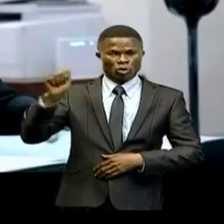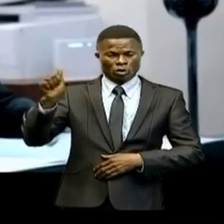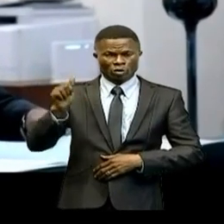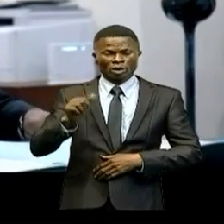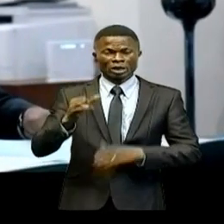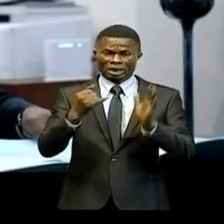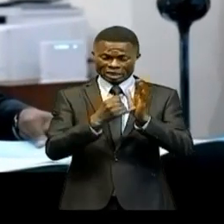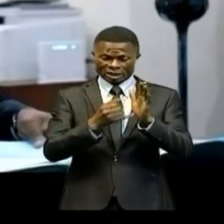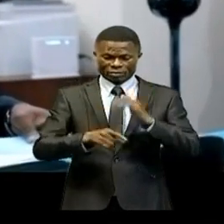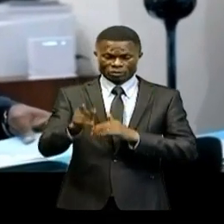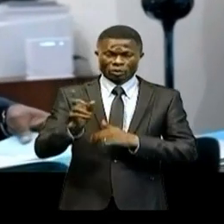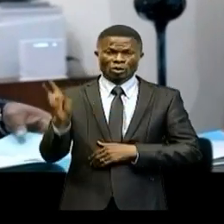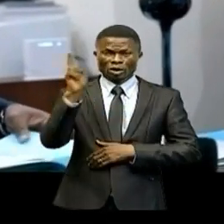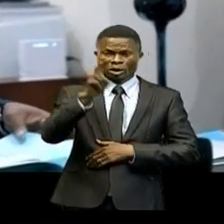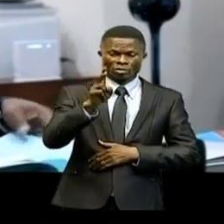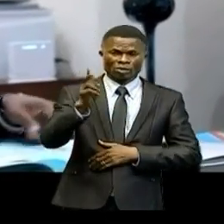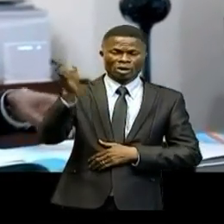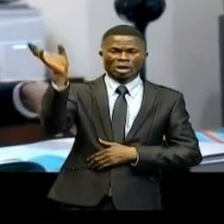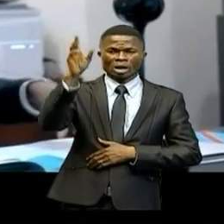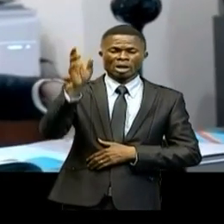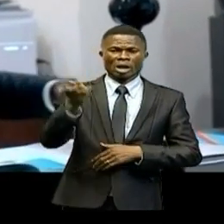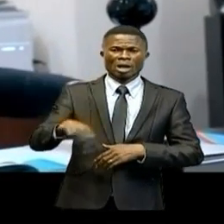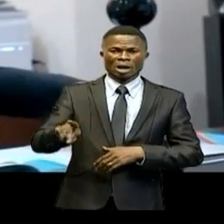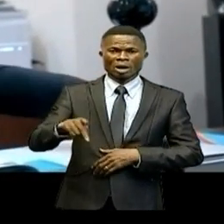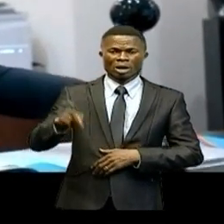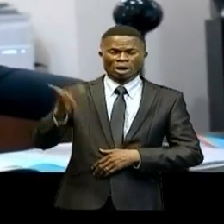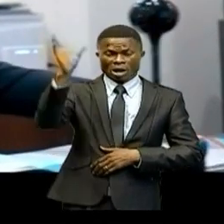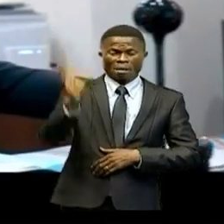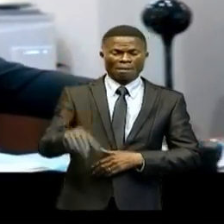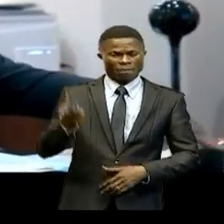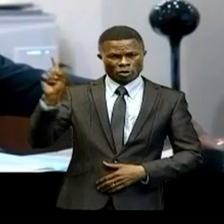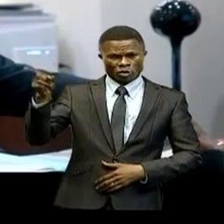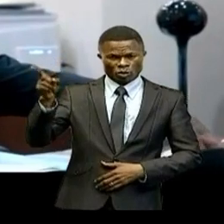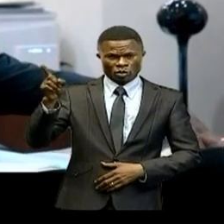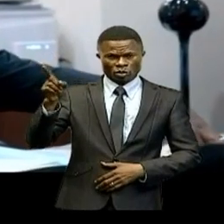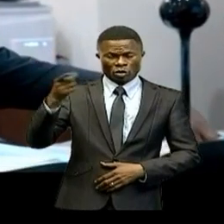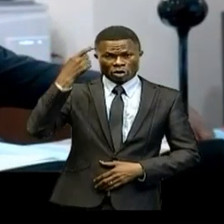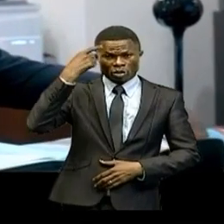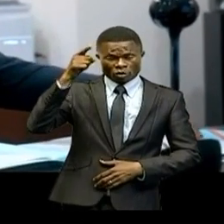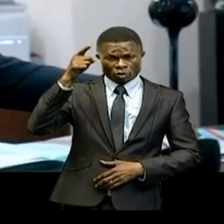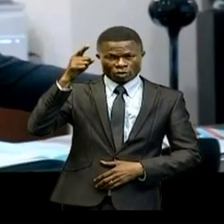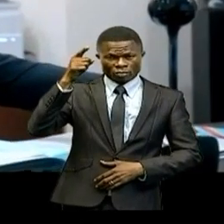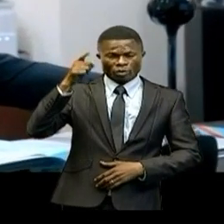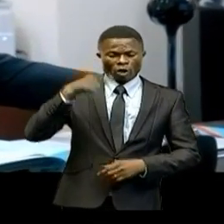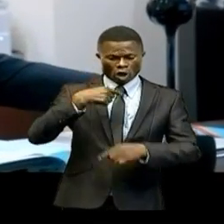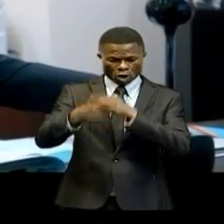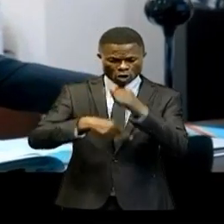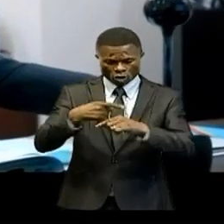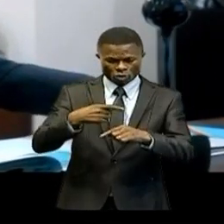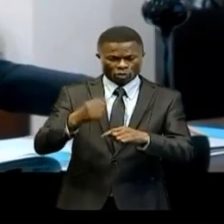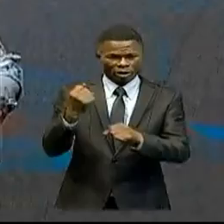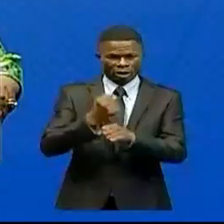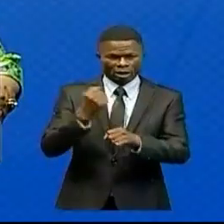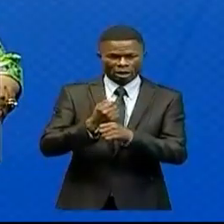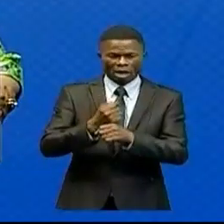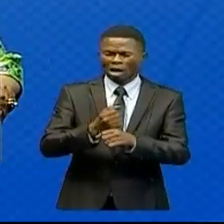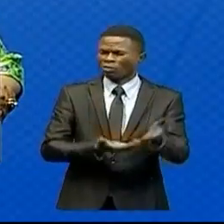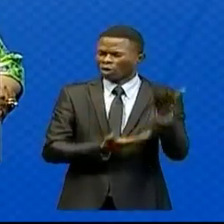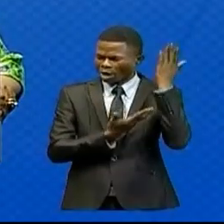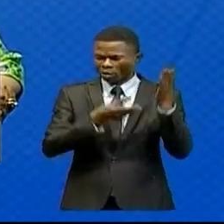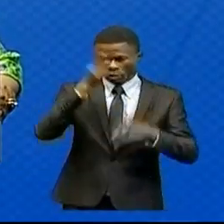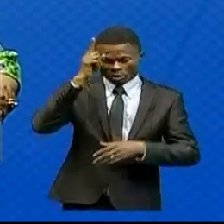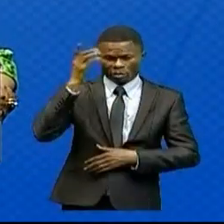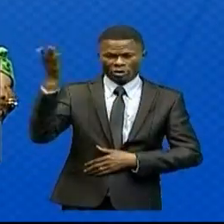une descente à Songololo dans la présence du Congo central pour le lancement de certains travaux prioritaires.